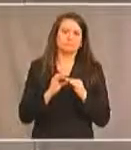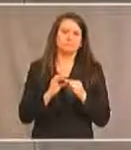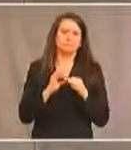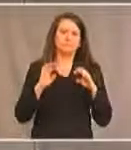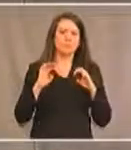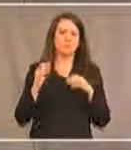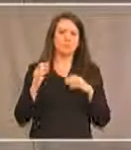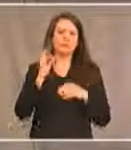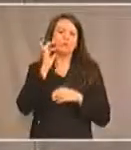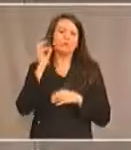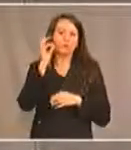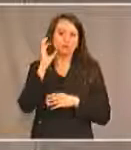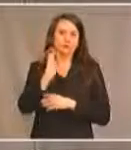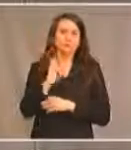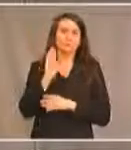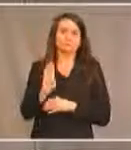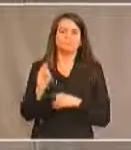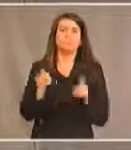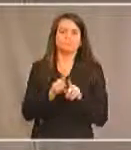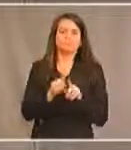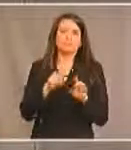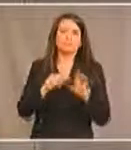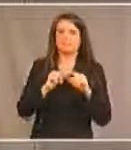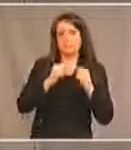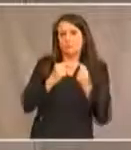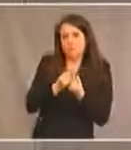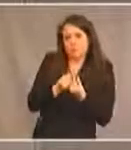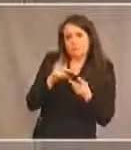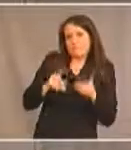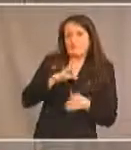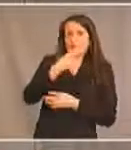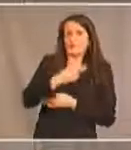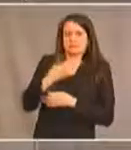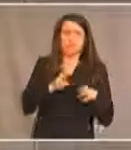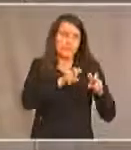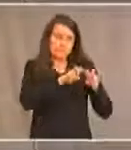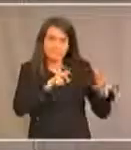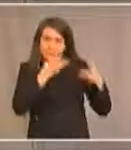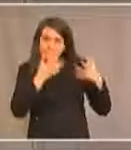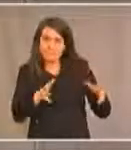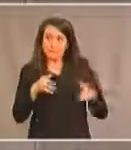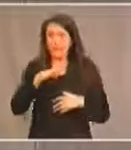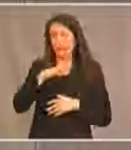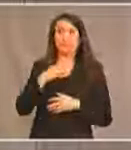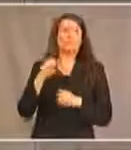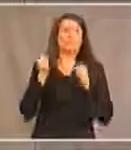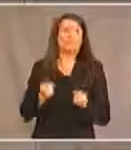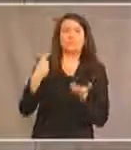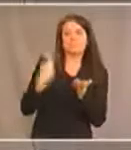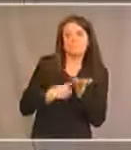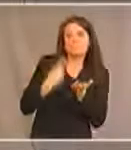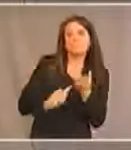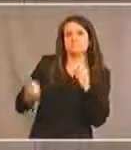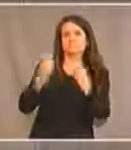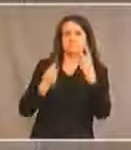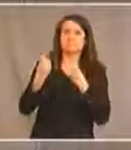membres de la société qui ont des handicaps. Après chaque panel, vous aurez la possibilité de participer à une période de questions en nous